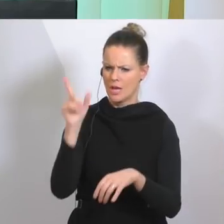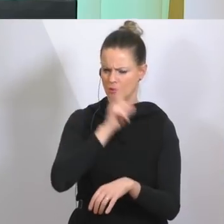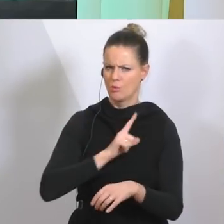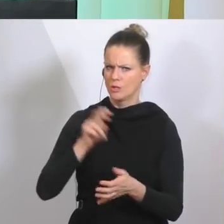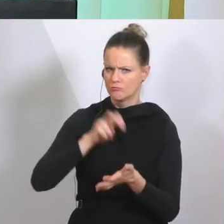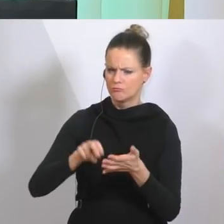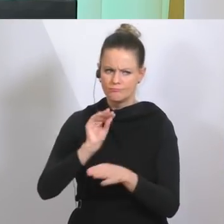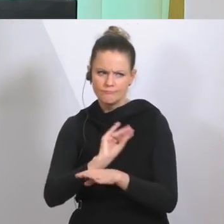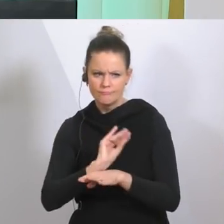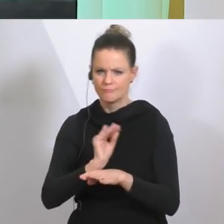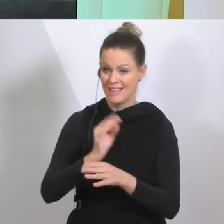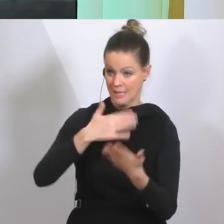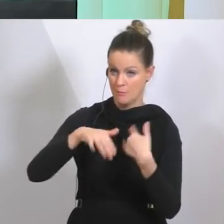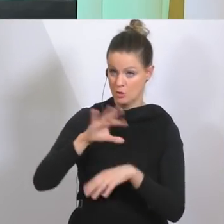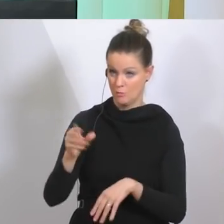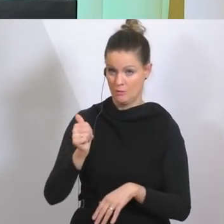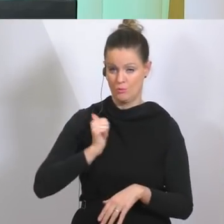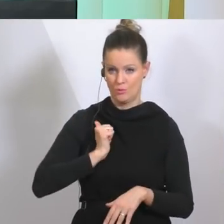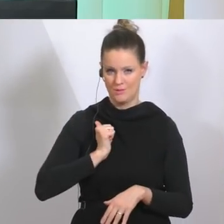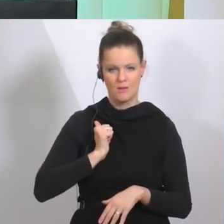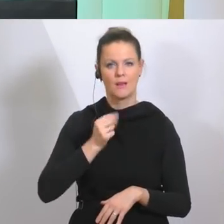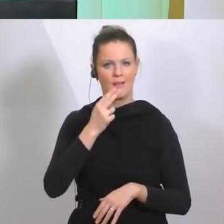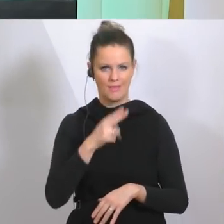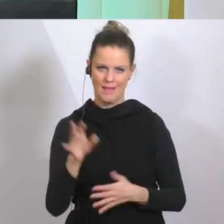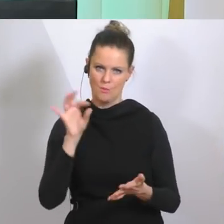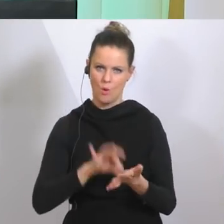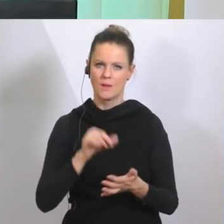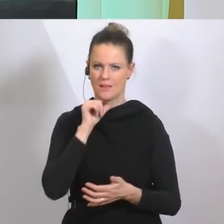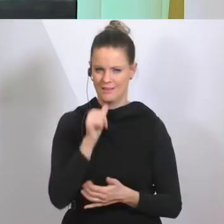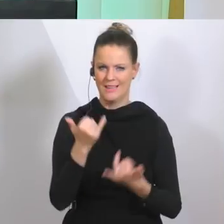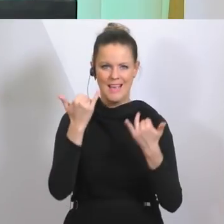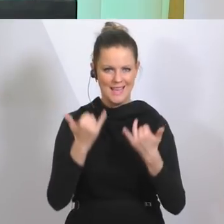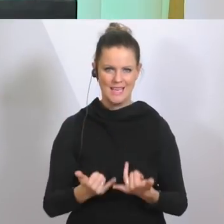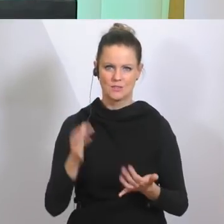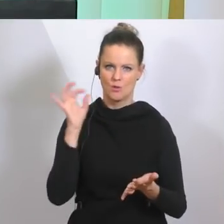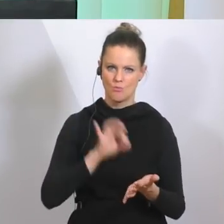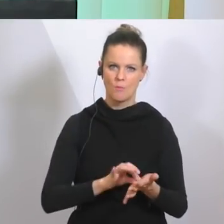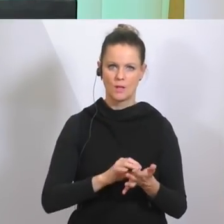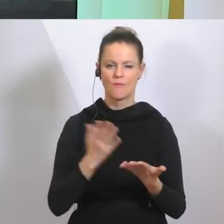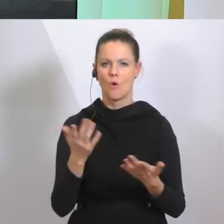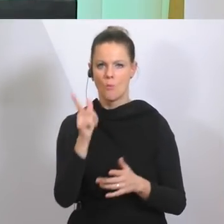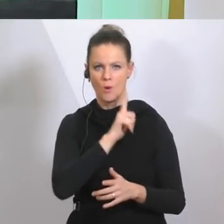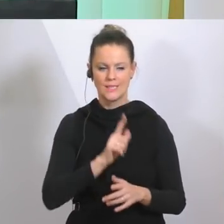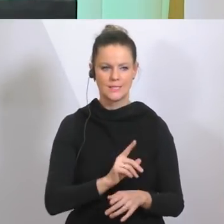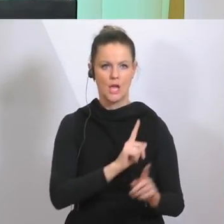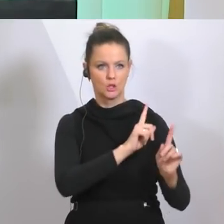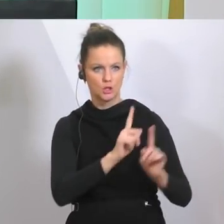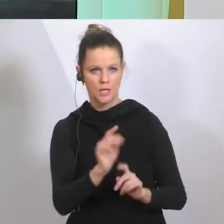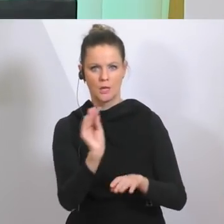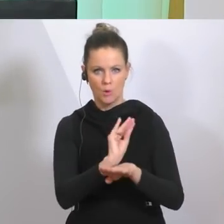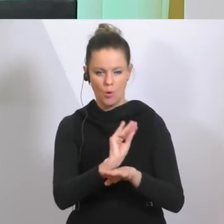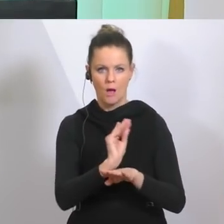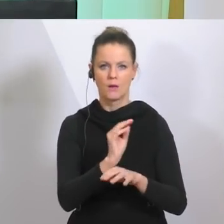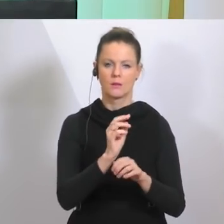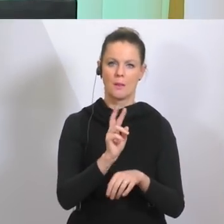alles daran gesetzt wird, dass wir Polizeikräfte freispielen von statischen Aufgaben, damit wir ausreichend Polizistinnen und